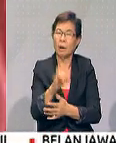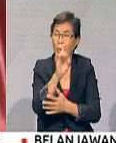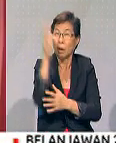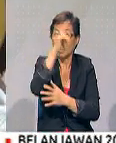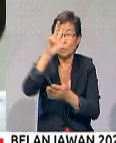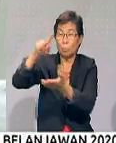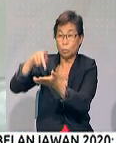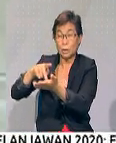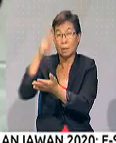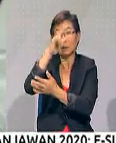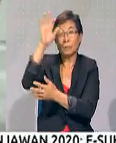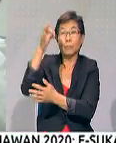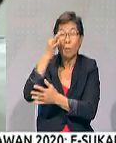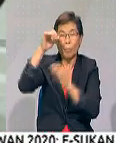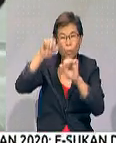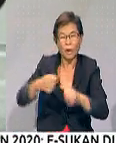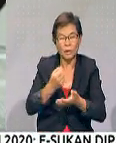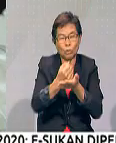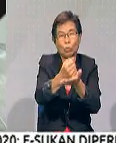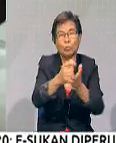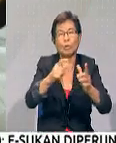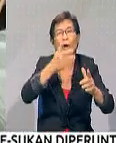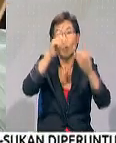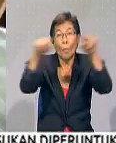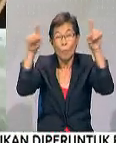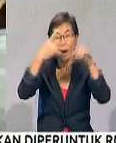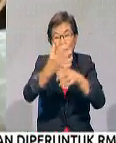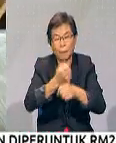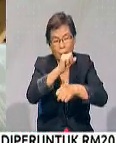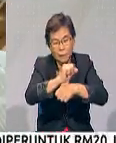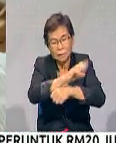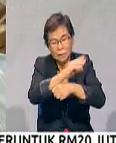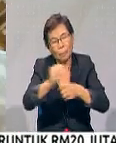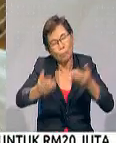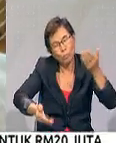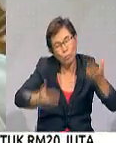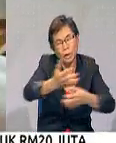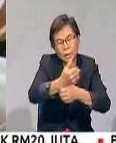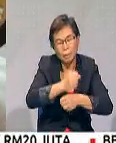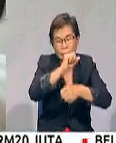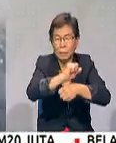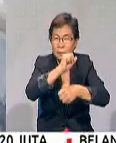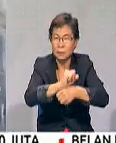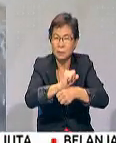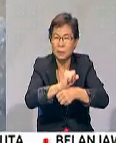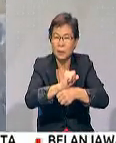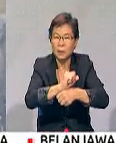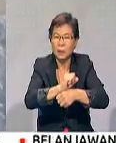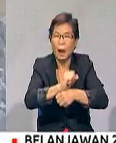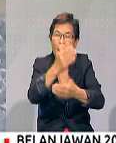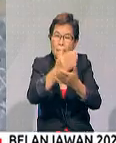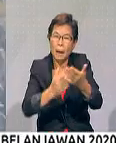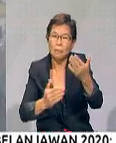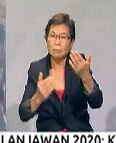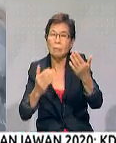kerajaan pusat ataupun kerajaan pusat kita boleh menolong mereka dalam mendapat kerja dan juga mungkin mendapat kerja yang secara part-time dan